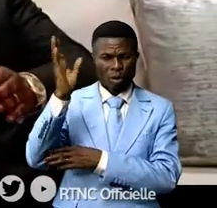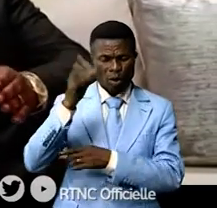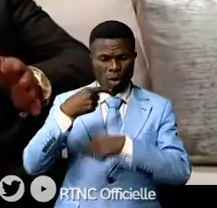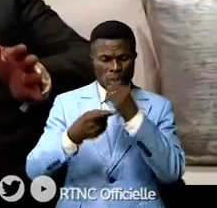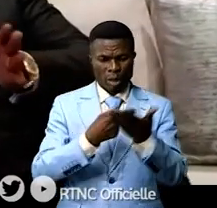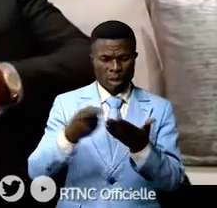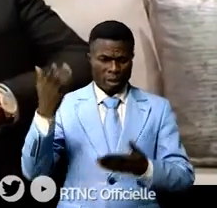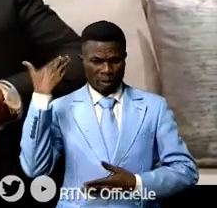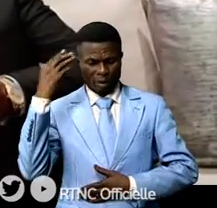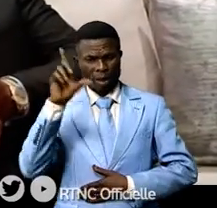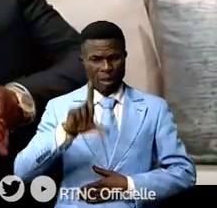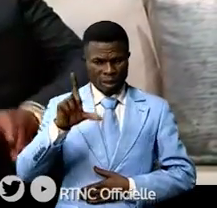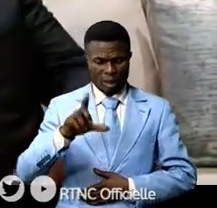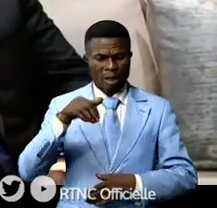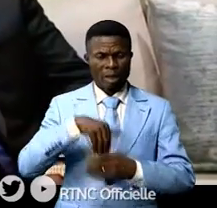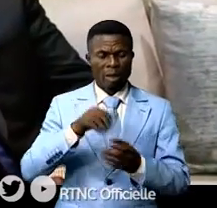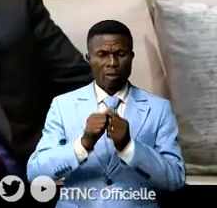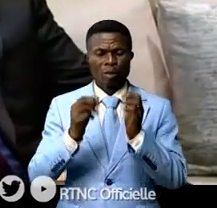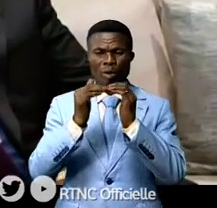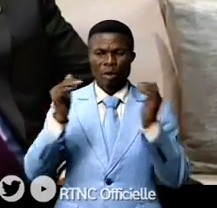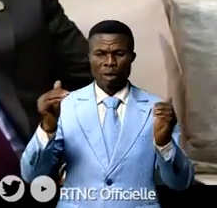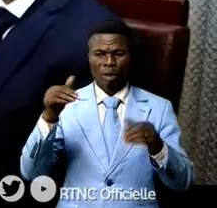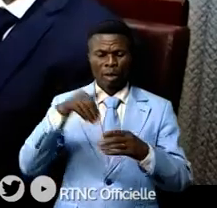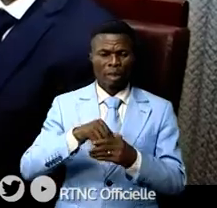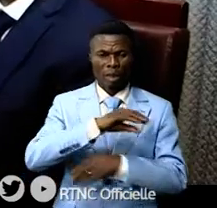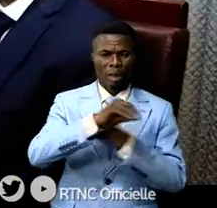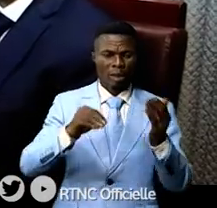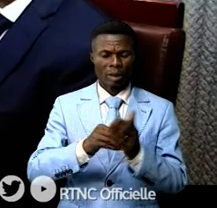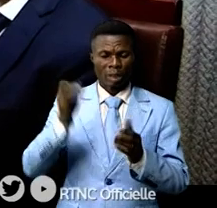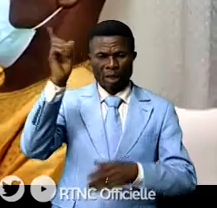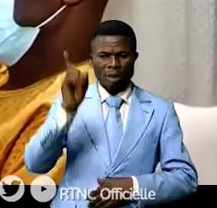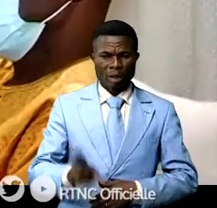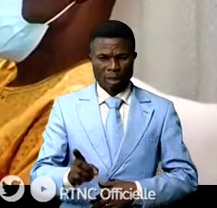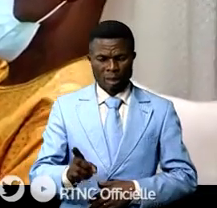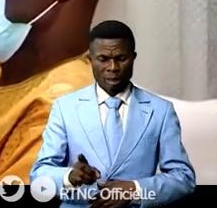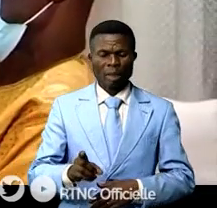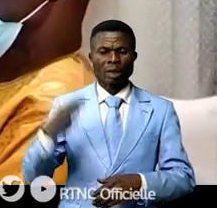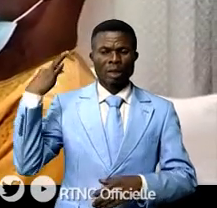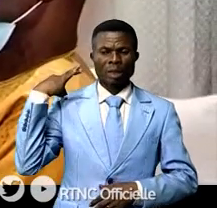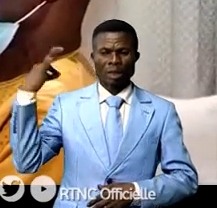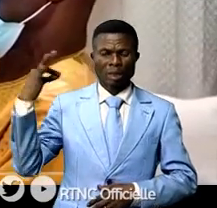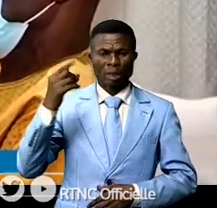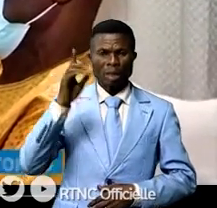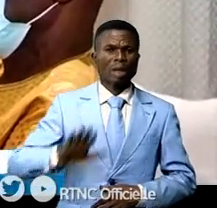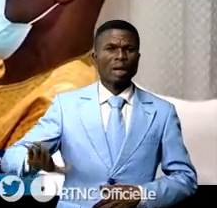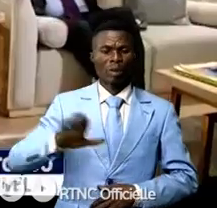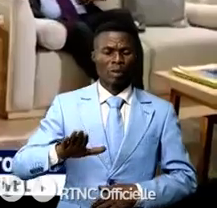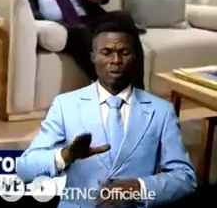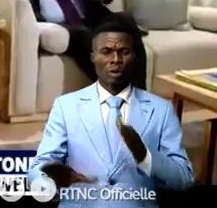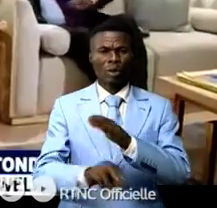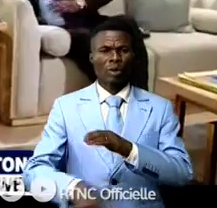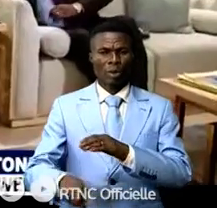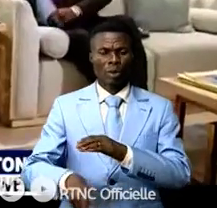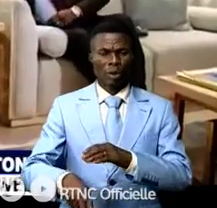de semaine, spécialement sur la sécurité en République centrafricaine et la candidature d'un des pays de la sous-région,